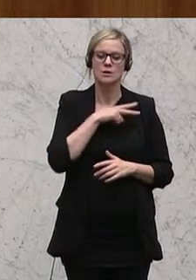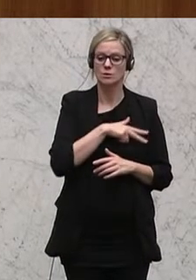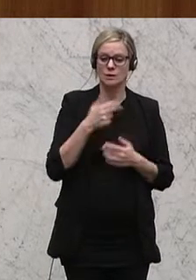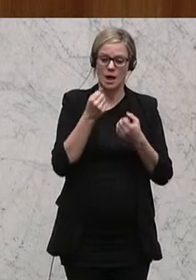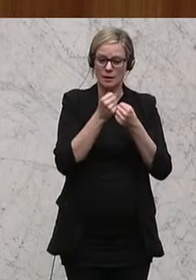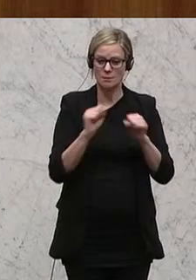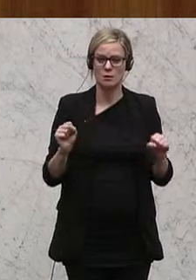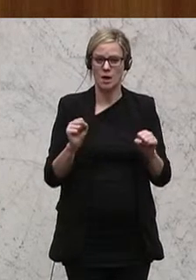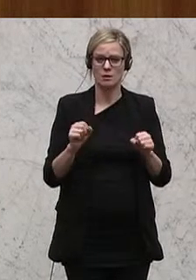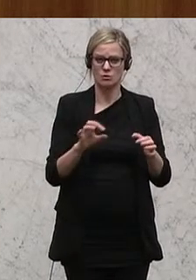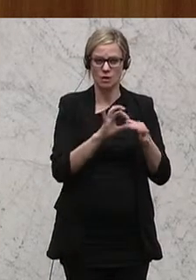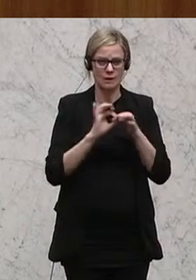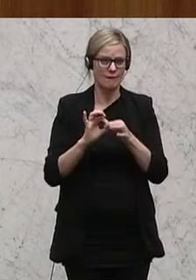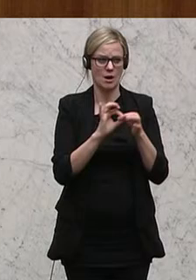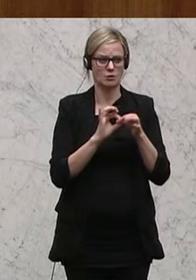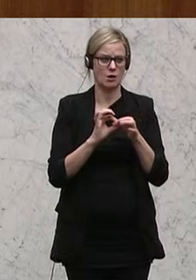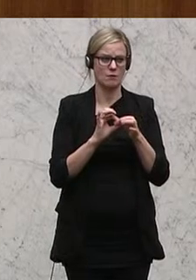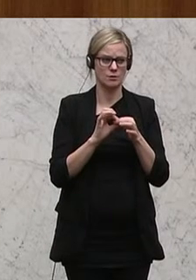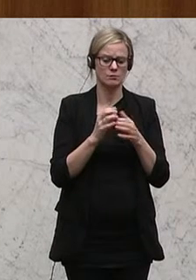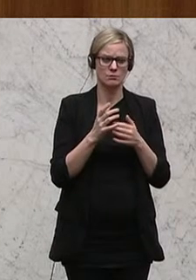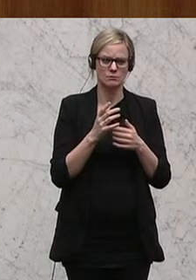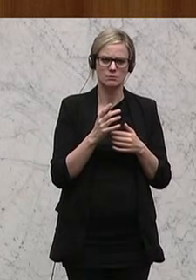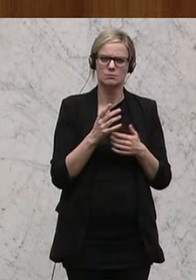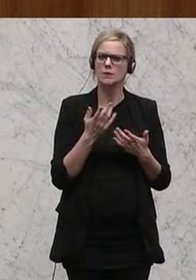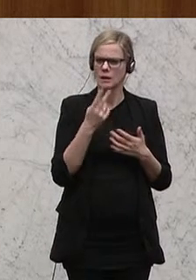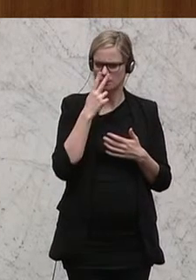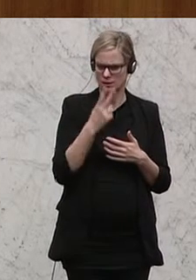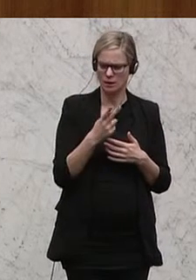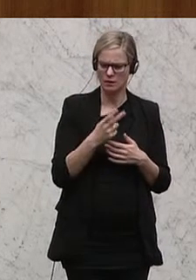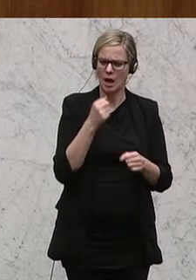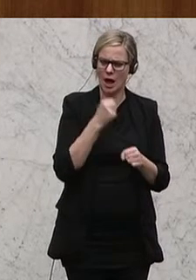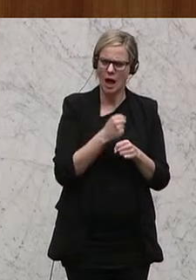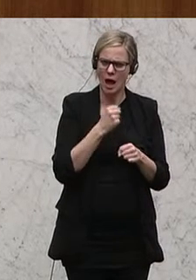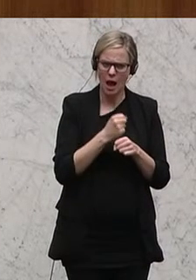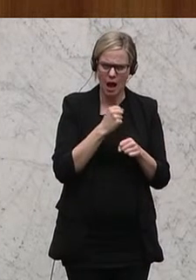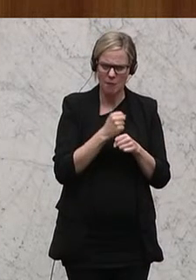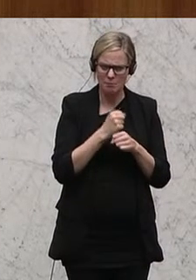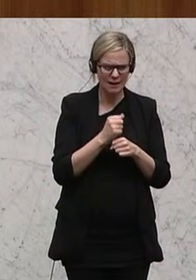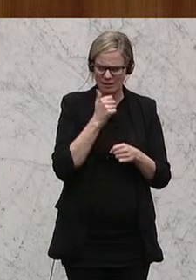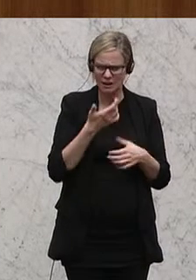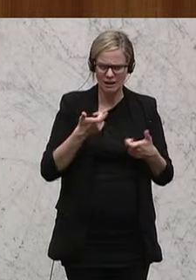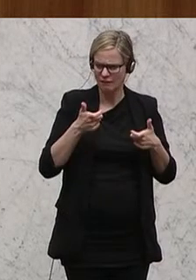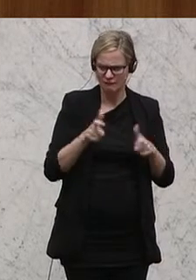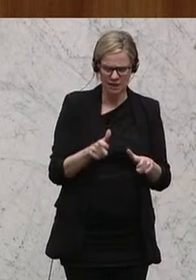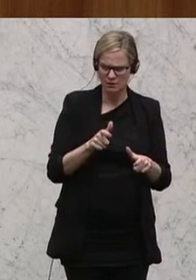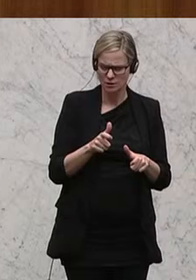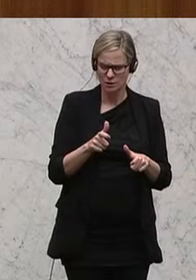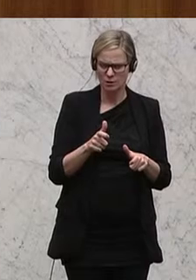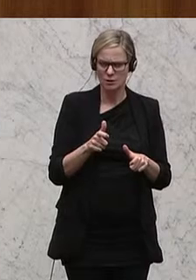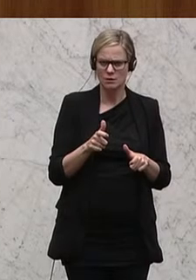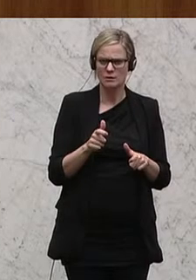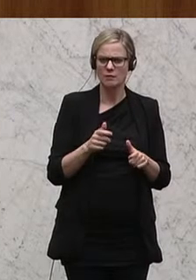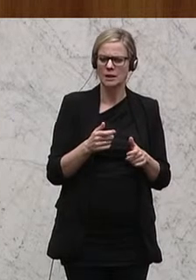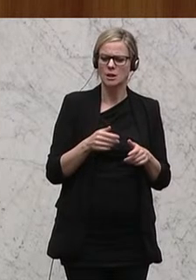Gewerkschafter davon ausgegangen, dass ohne festes Arbeitsverhältnis Asylwerber in illegale Arbeit